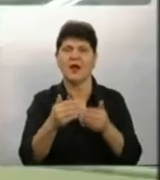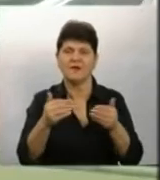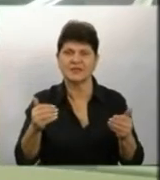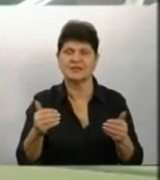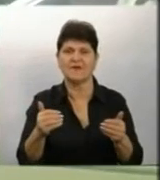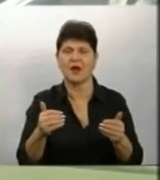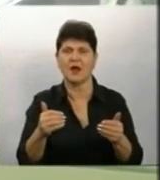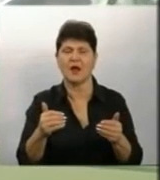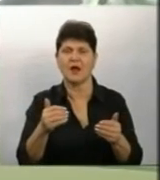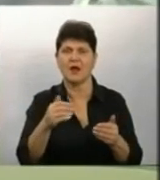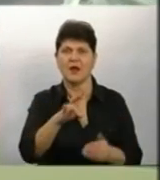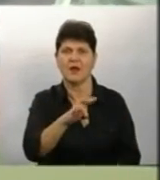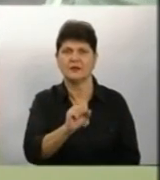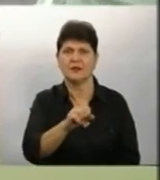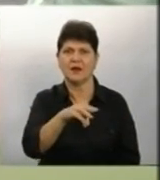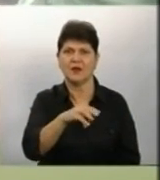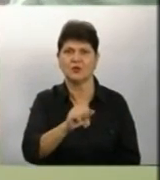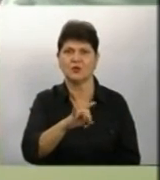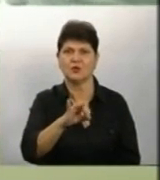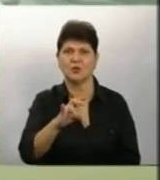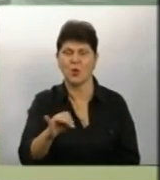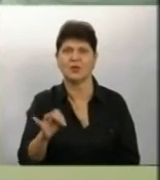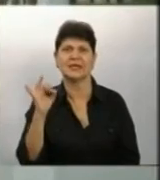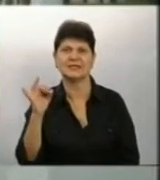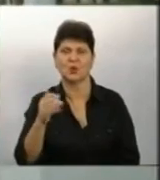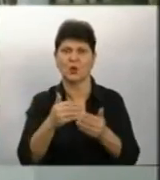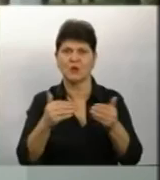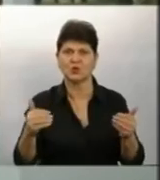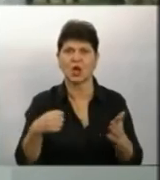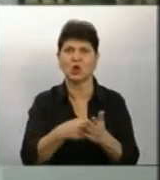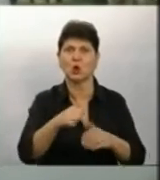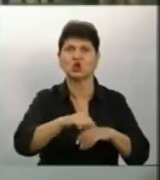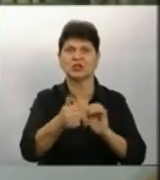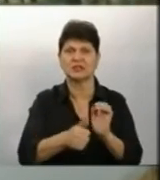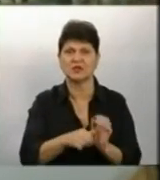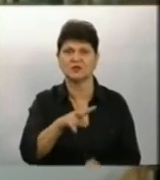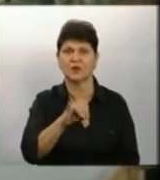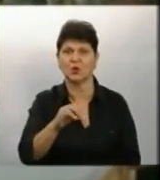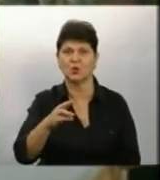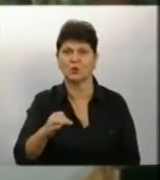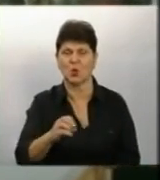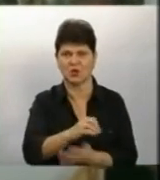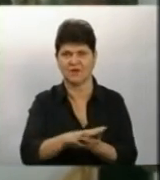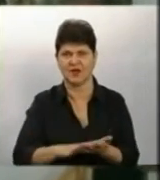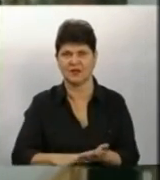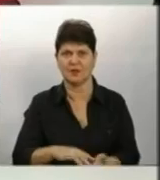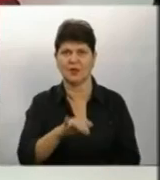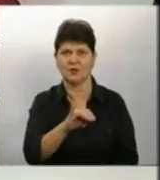кухні» В обласному художньому музеї триватимуть до 16 лютого Віталій Бондарєв, Валерій Черкашин. Новини на Суспільному.